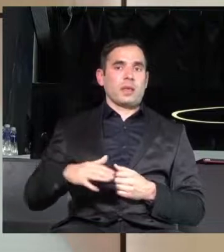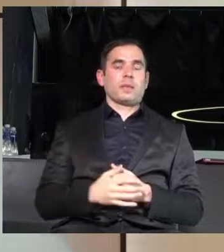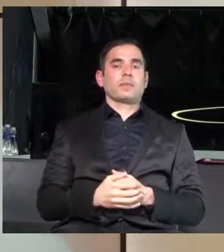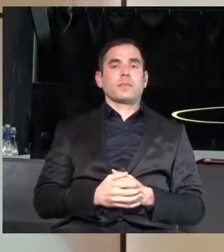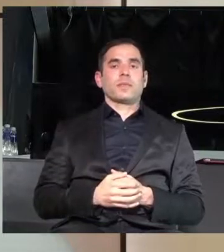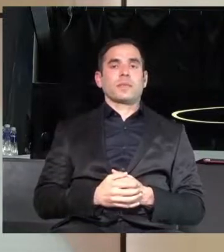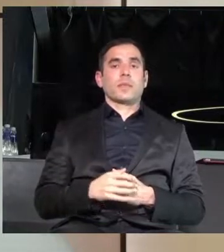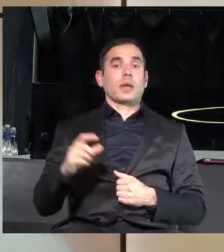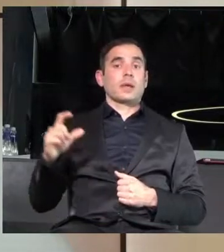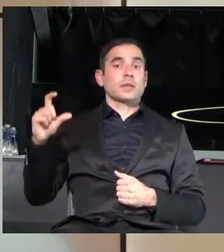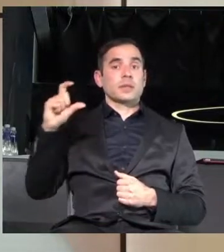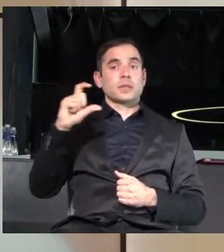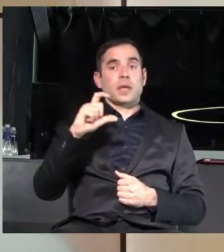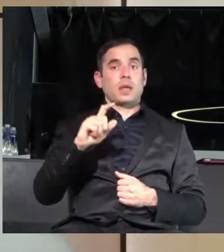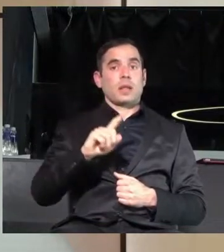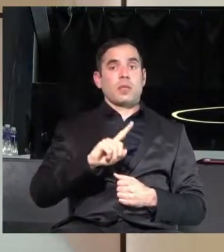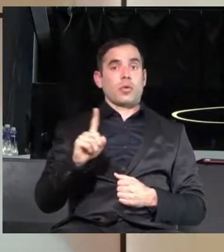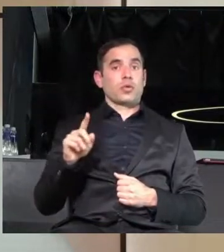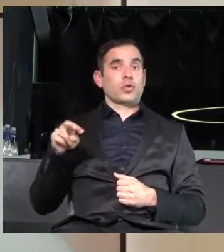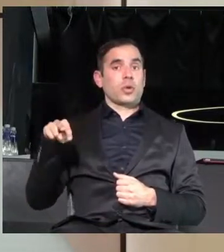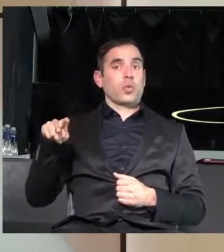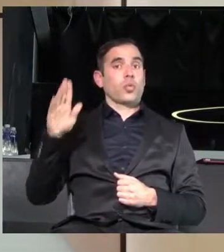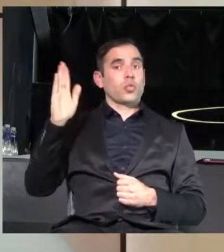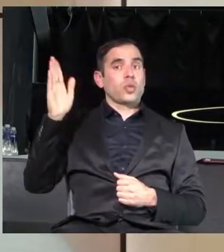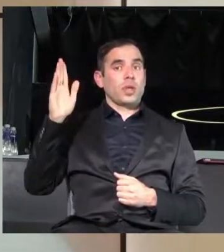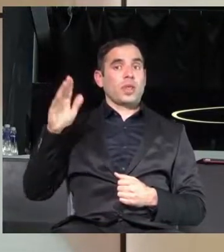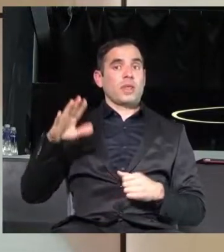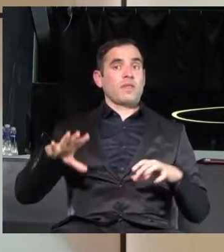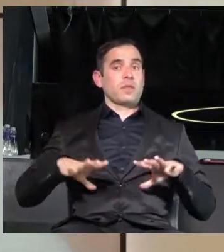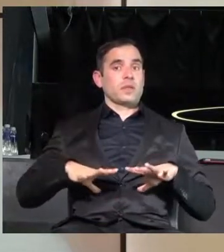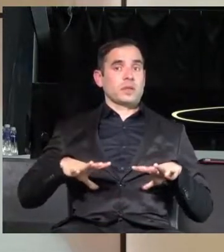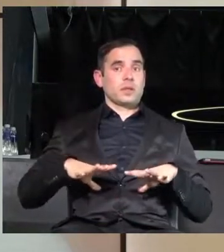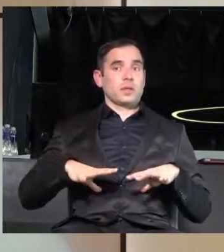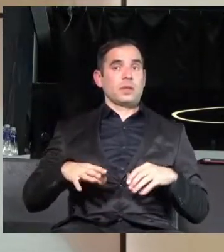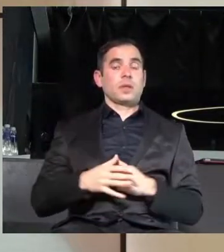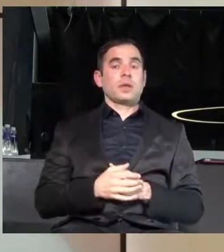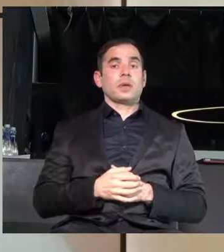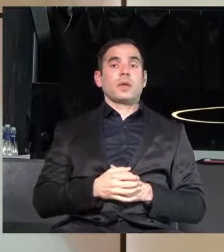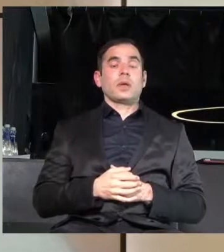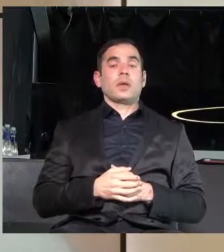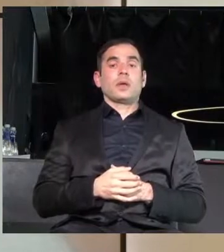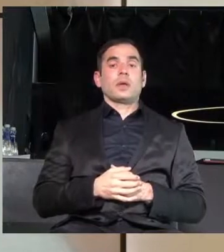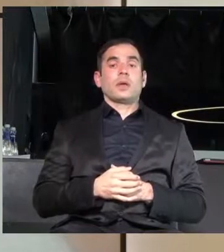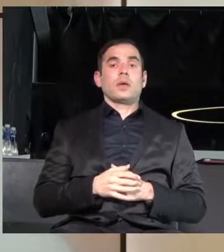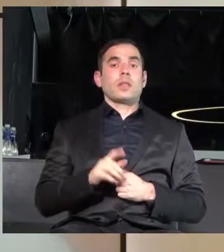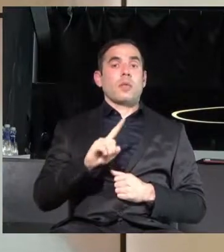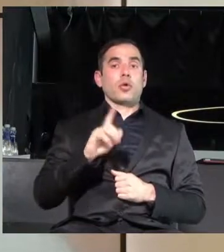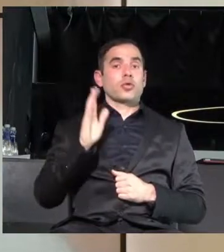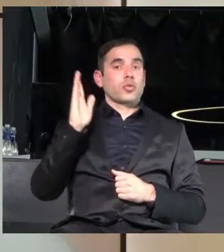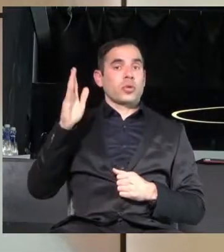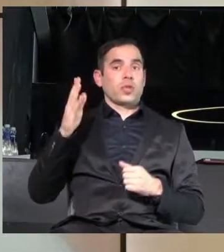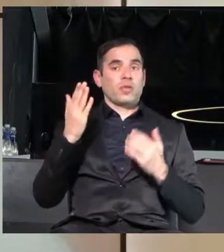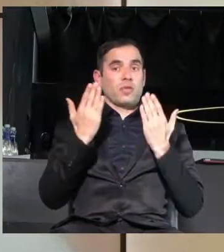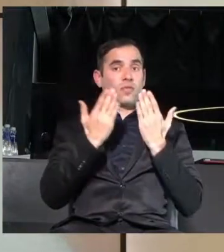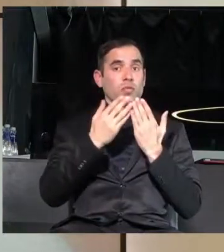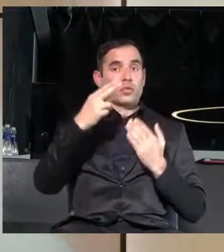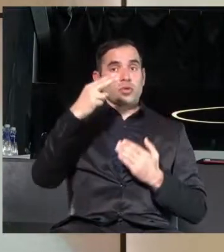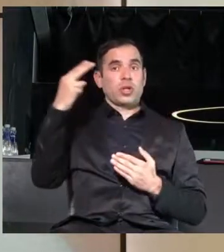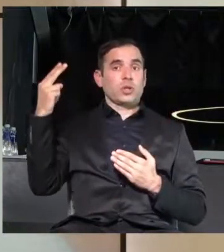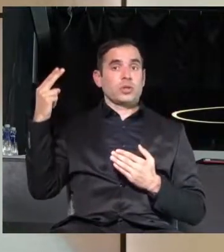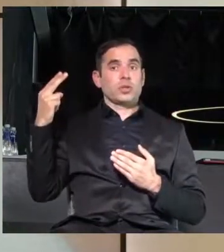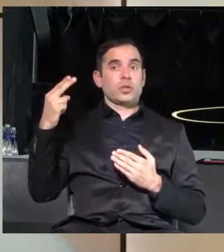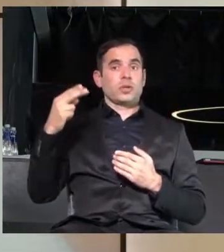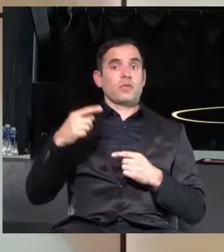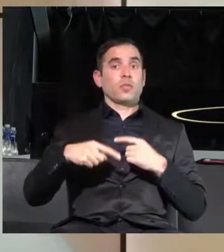Сара не може да отиде в ясла, не може да отиде в детска градина, в училище. В последствие